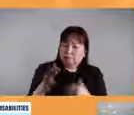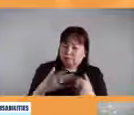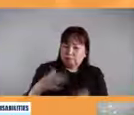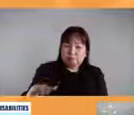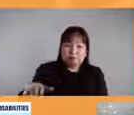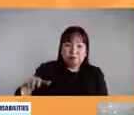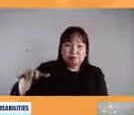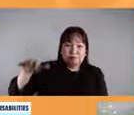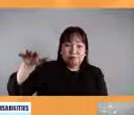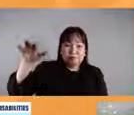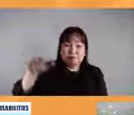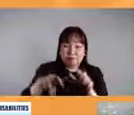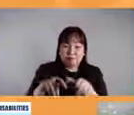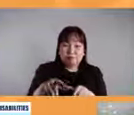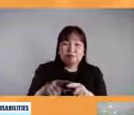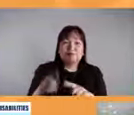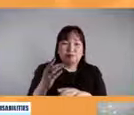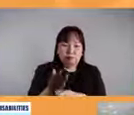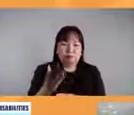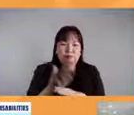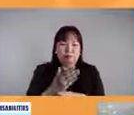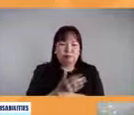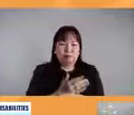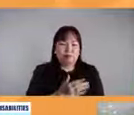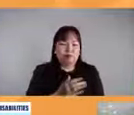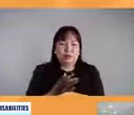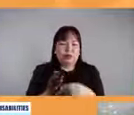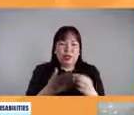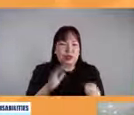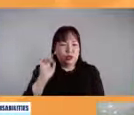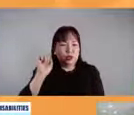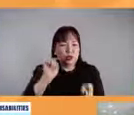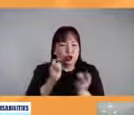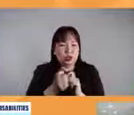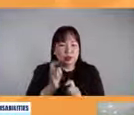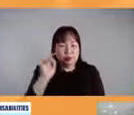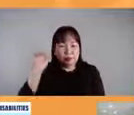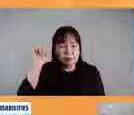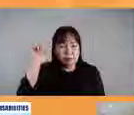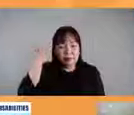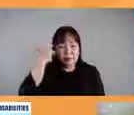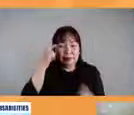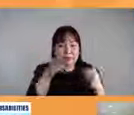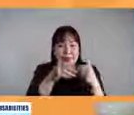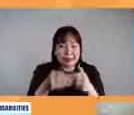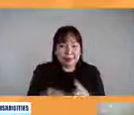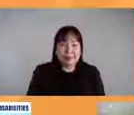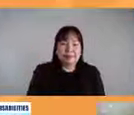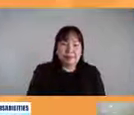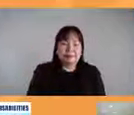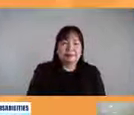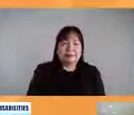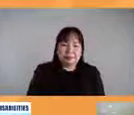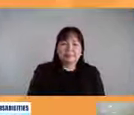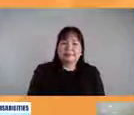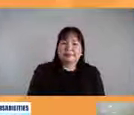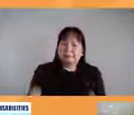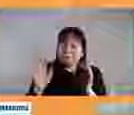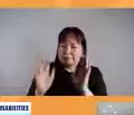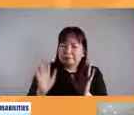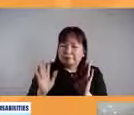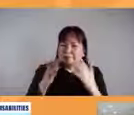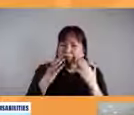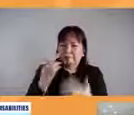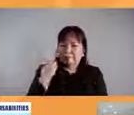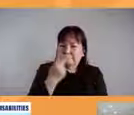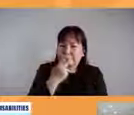things are getting better and better improving and improving that's wonderful thank you ms krizzy siguro i-deretso ko na po sir